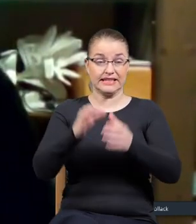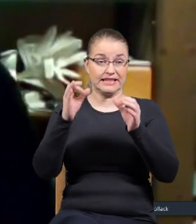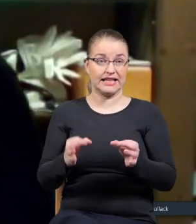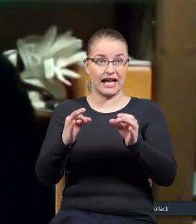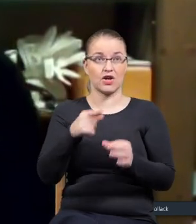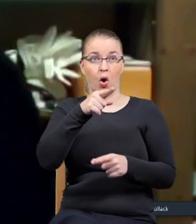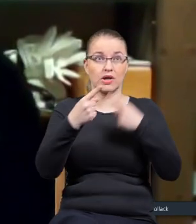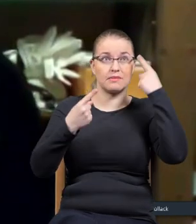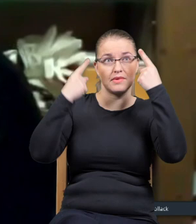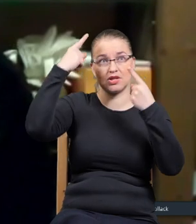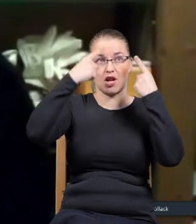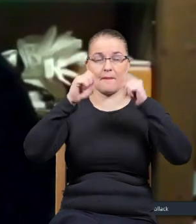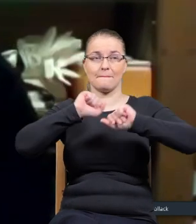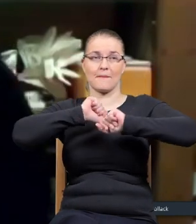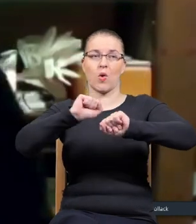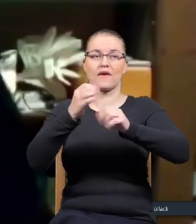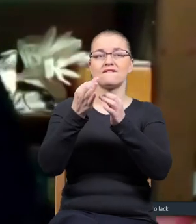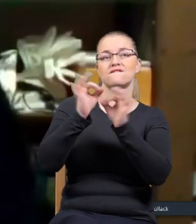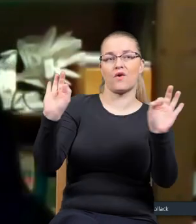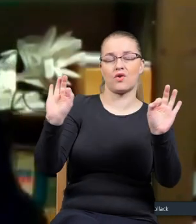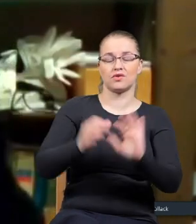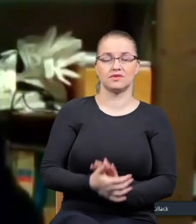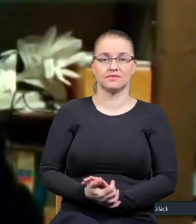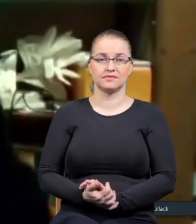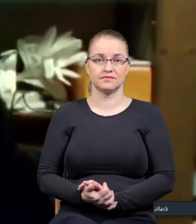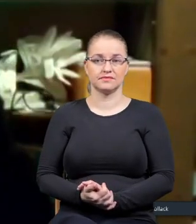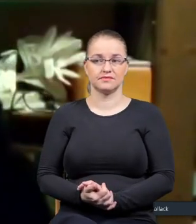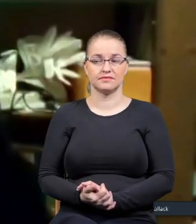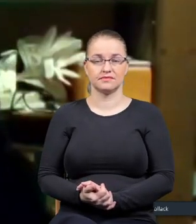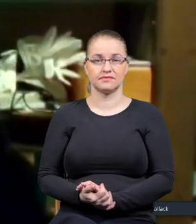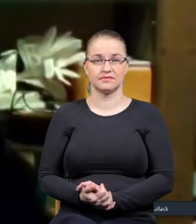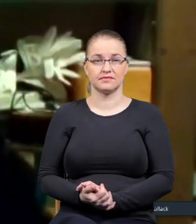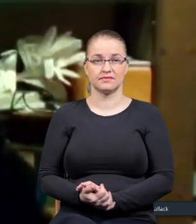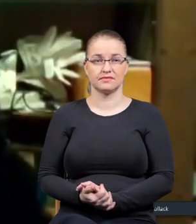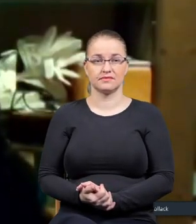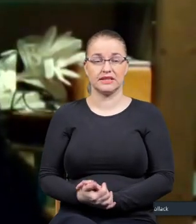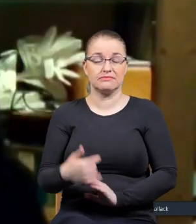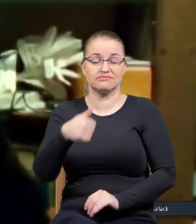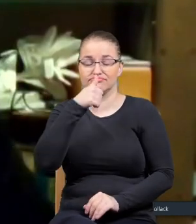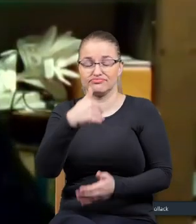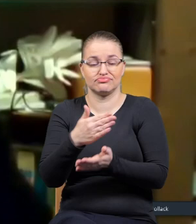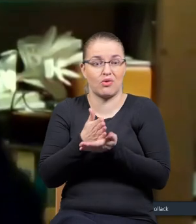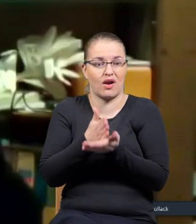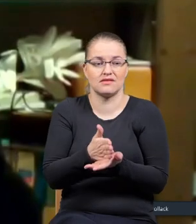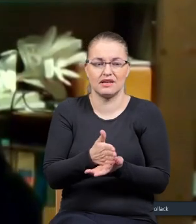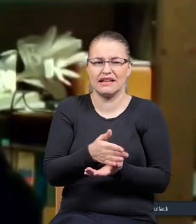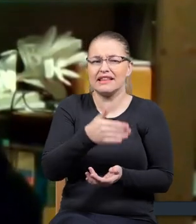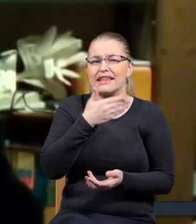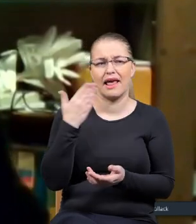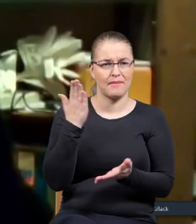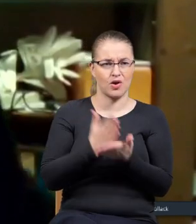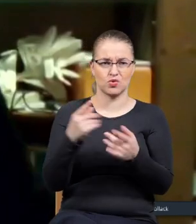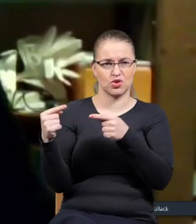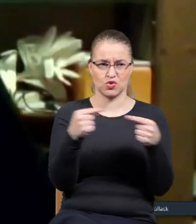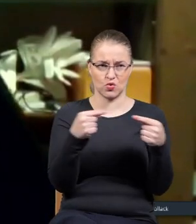sobie myślą, że oni bronią wolności i tak dalej, i tak dalej. I jesteśmy bezradni. Z nimi już nie ma dyskusji.